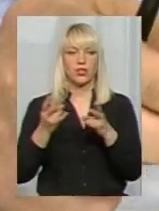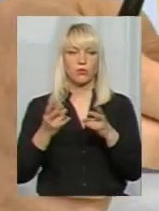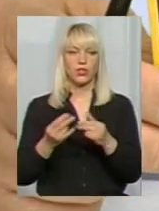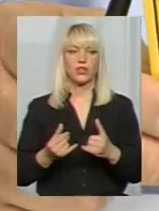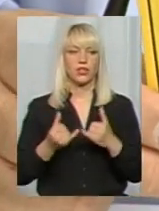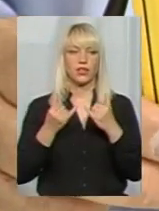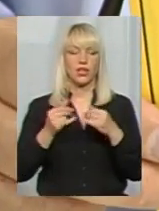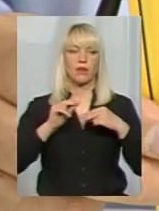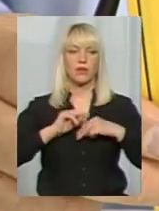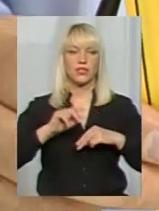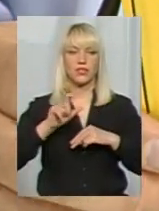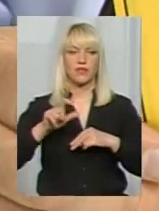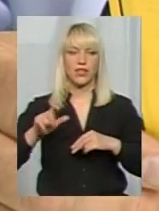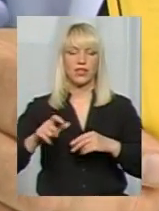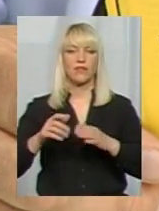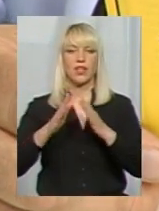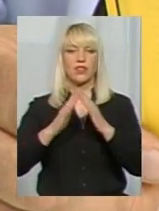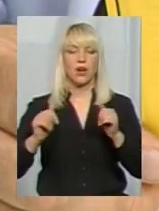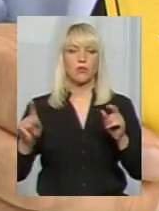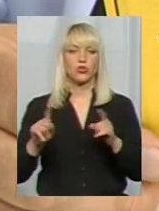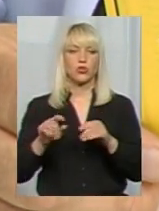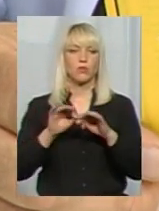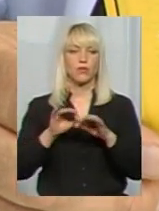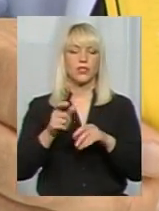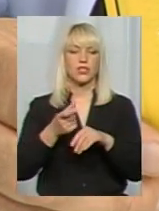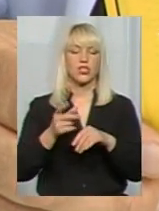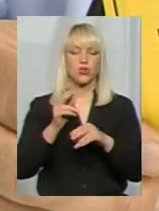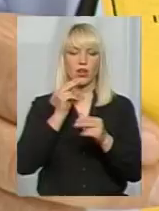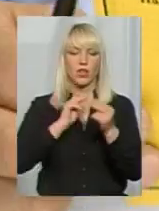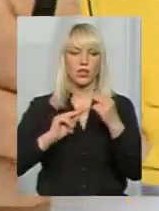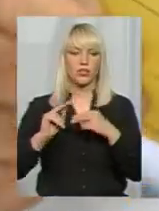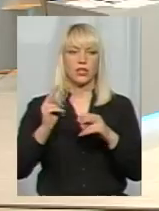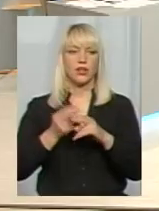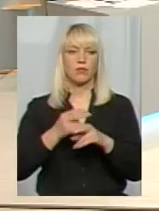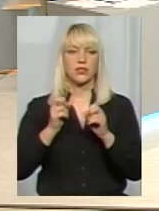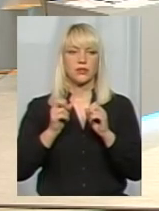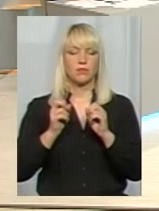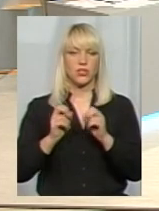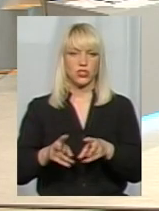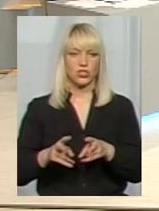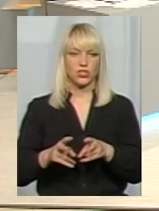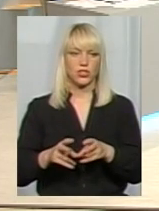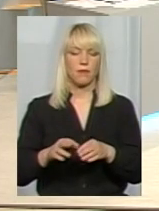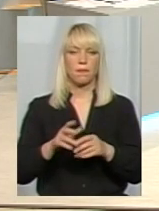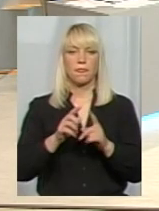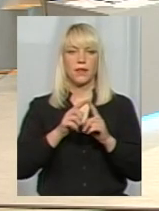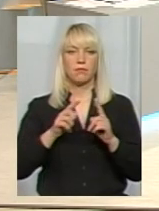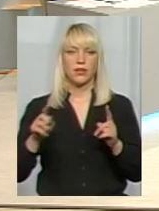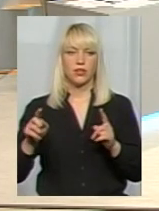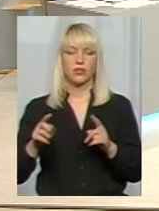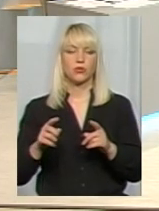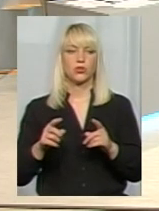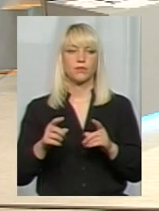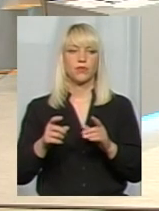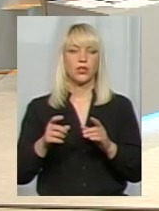працівників табору, для того, щоб провести що найкраще і найнебезпечніший період перебування в їх